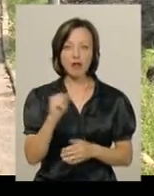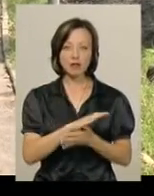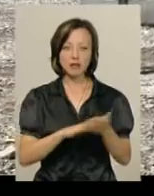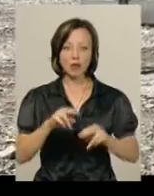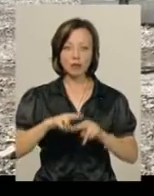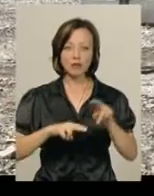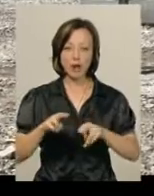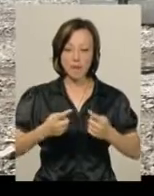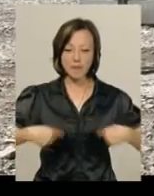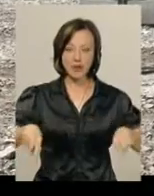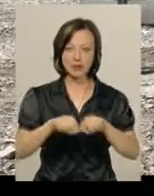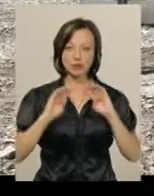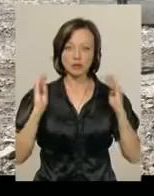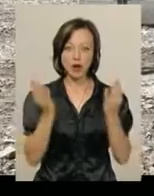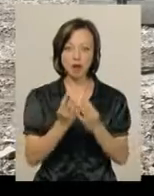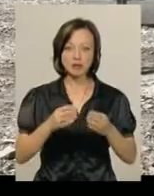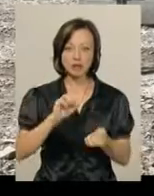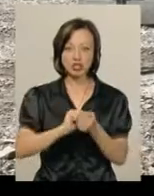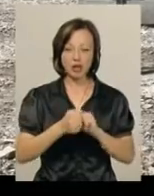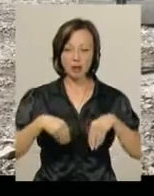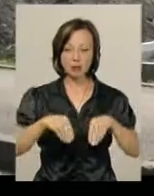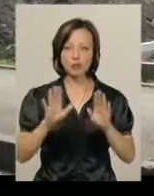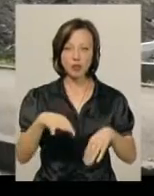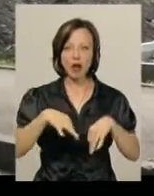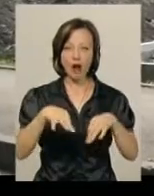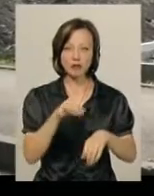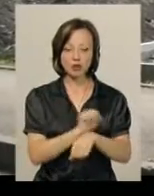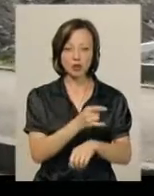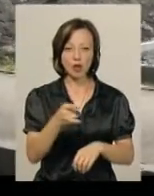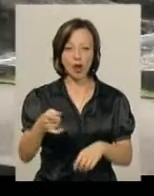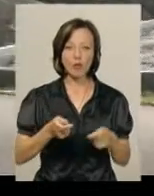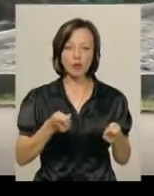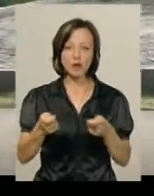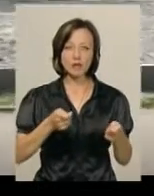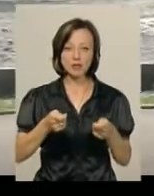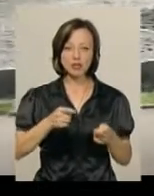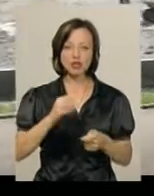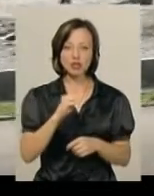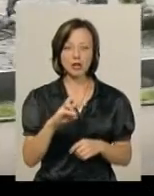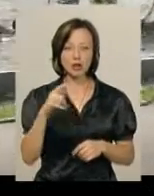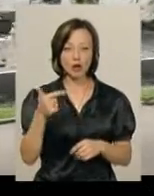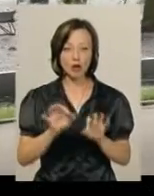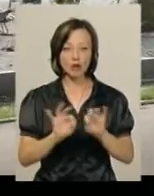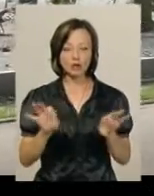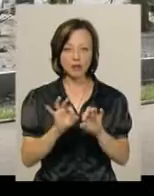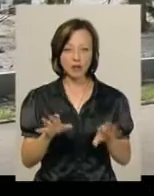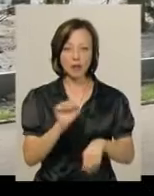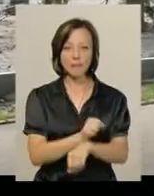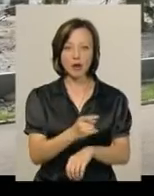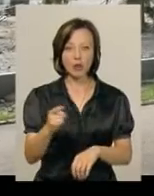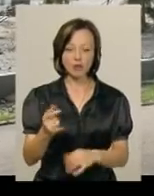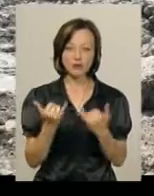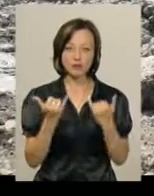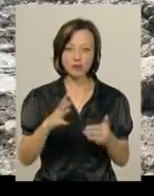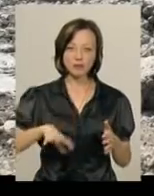Майданчик огородили і всипали щебень. Тут буде автостоянка. В міському управлінні житлово-комунального господарства розповідають, парковку тут